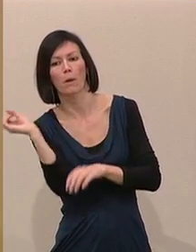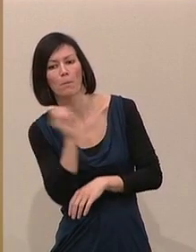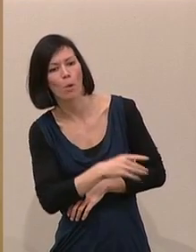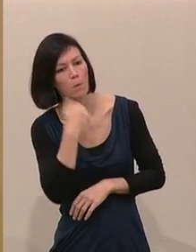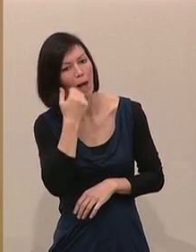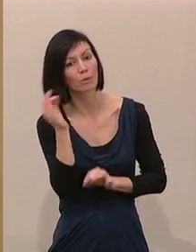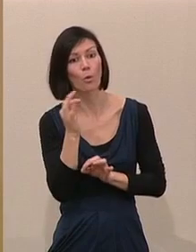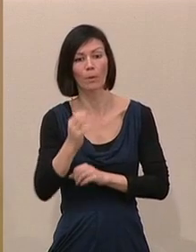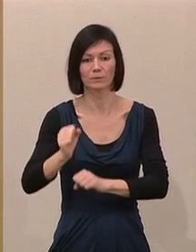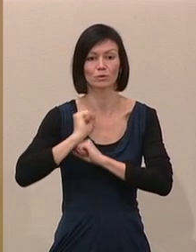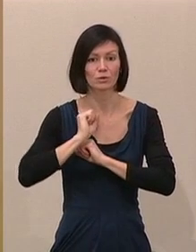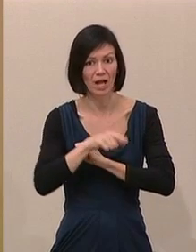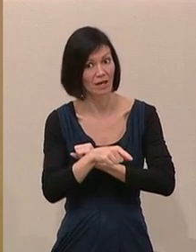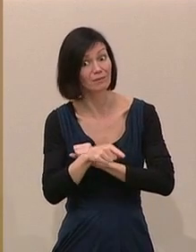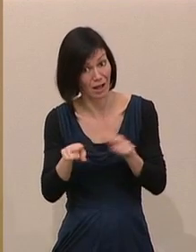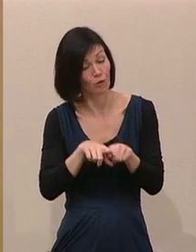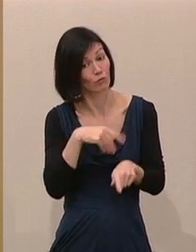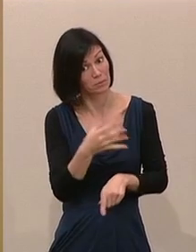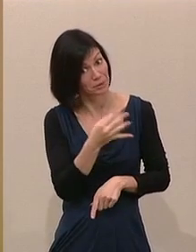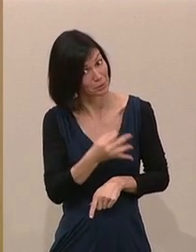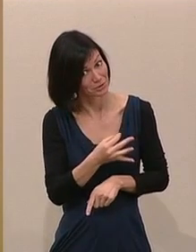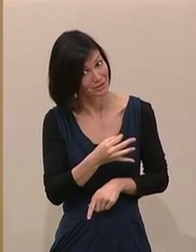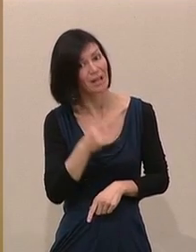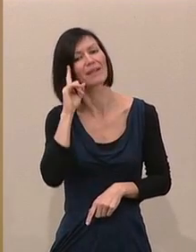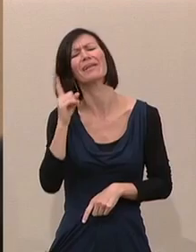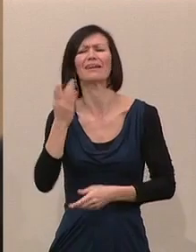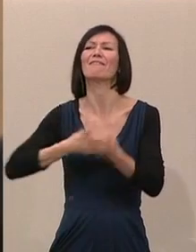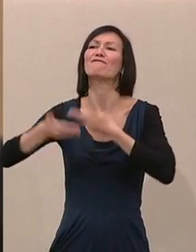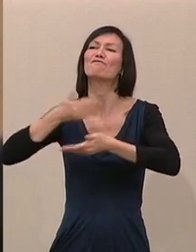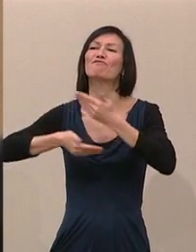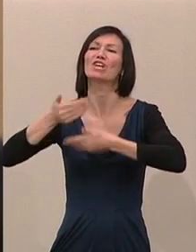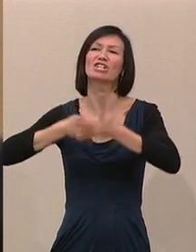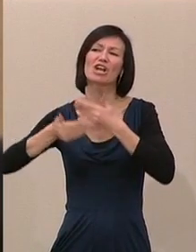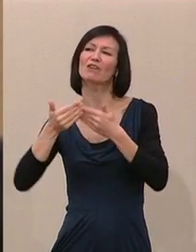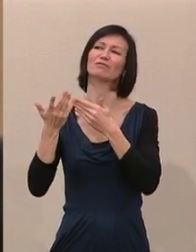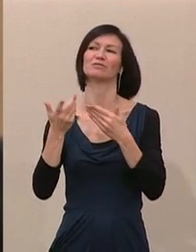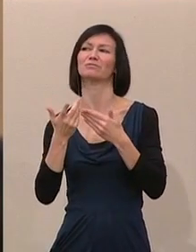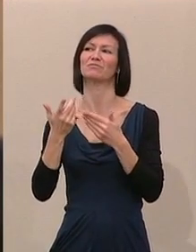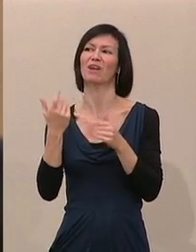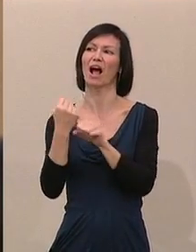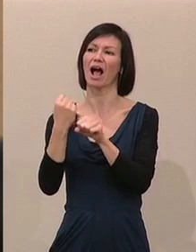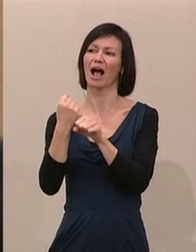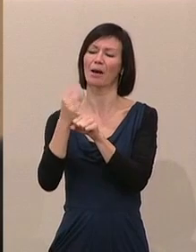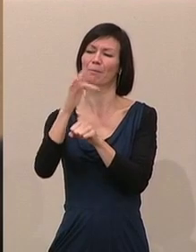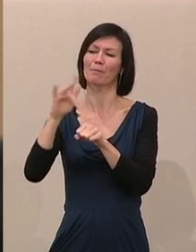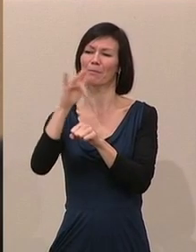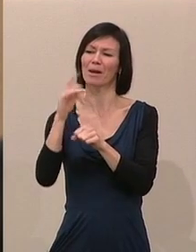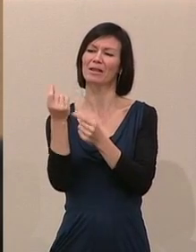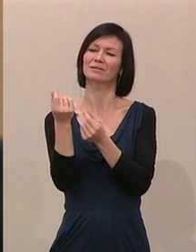sondern eher an wirtschaftliche Führungspositionen, die hohe Einkommen versprechen. Und das ist eine reine